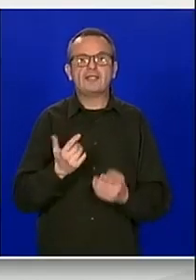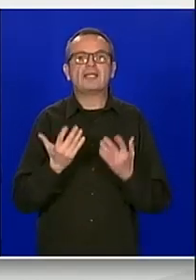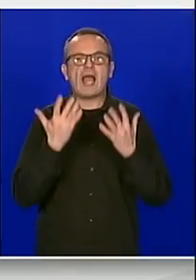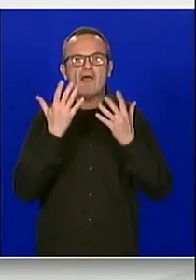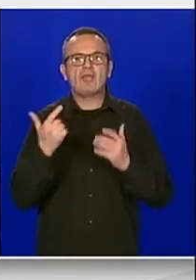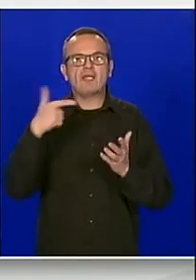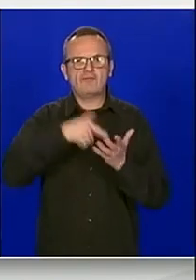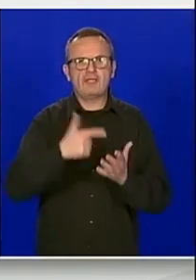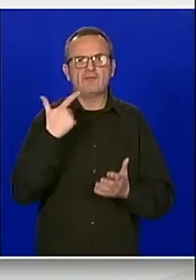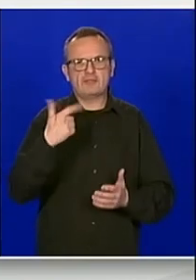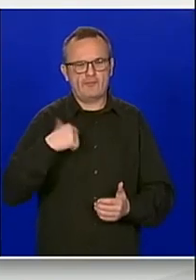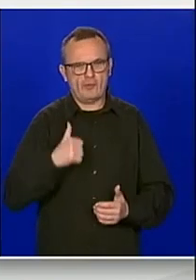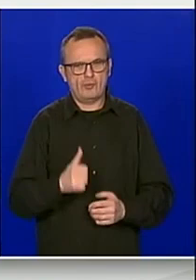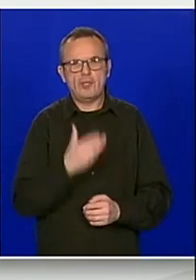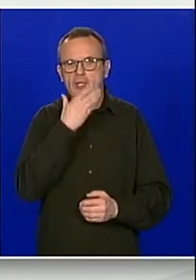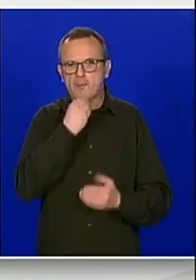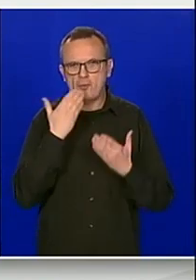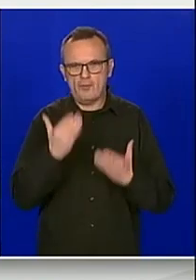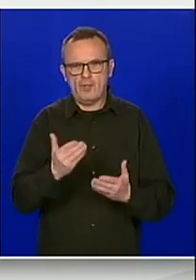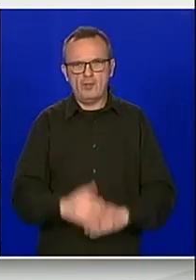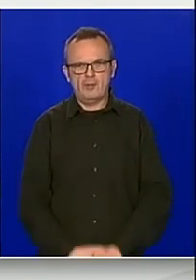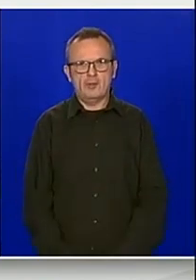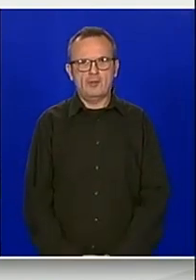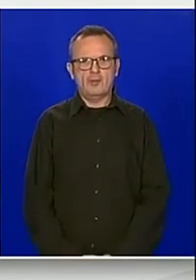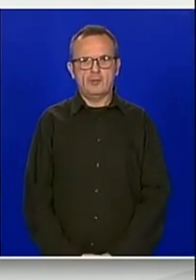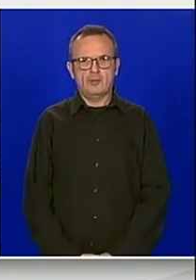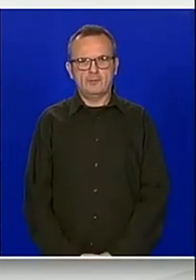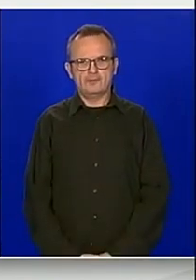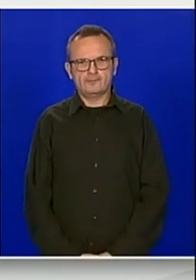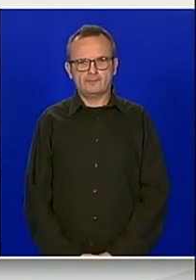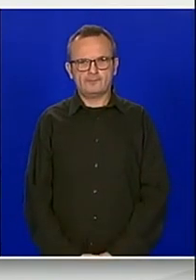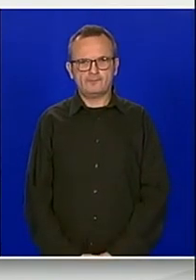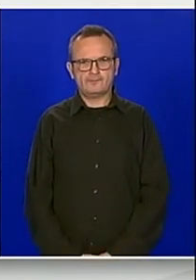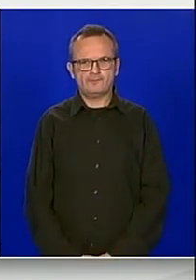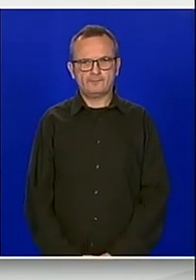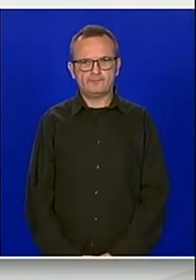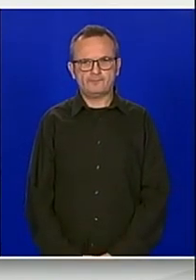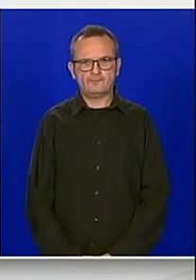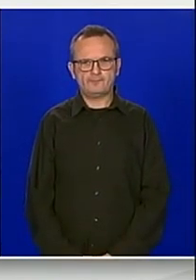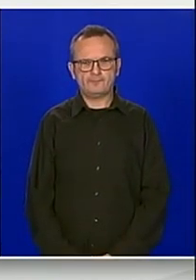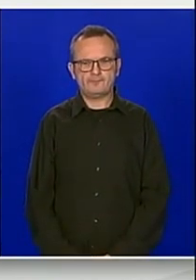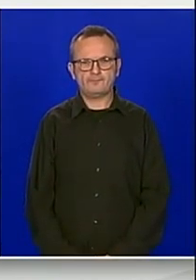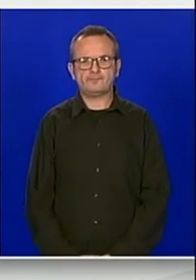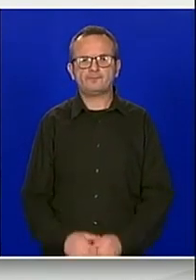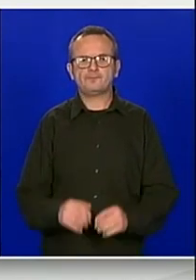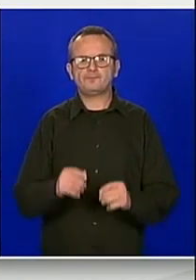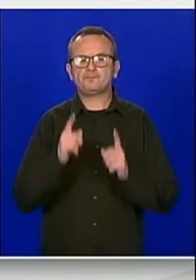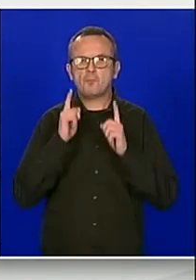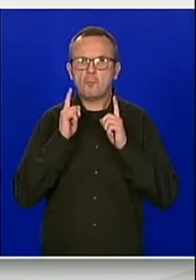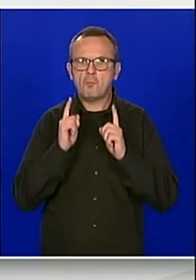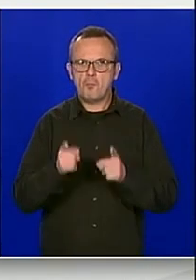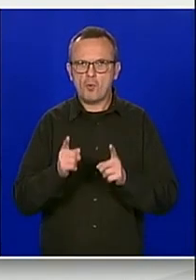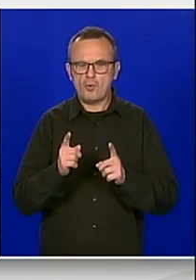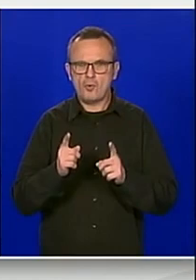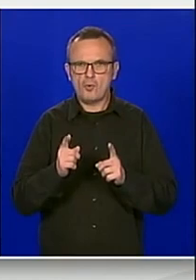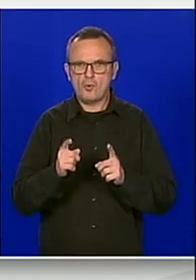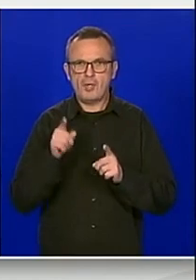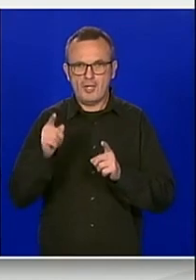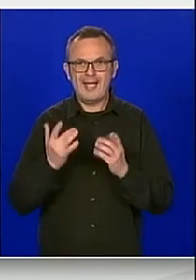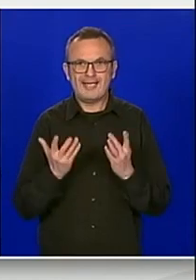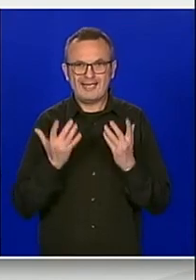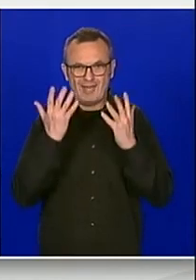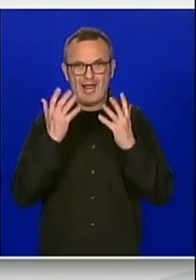godine. Hvala. Hvala vam lijepa. Važno je da se taj travnj